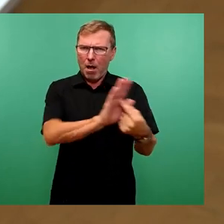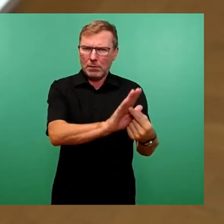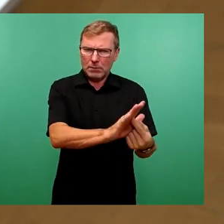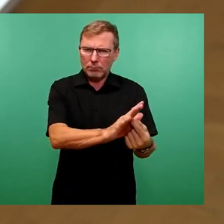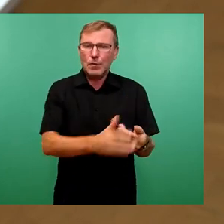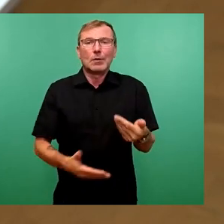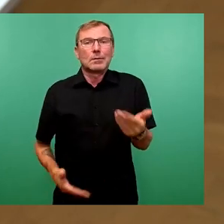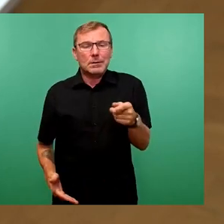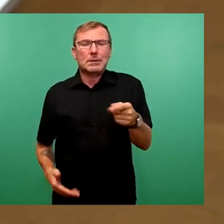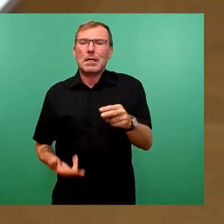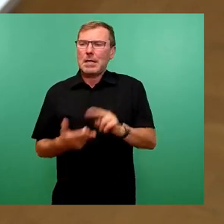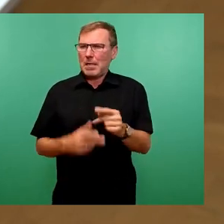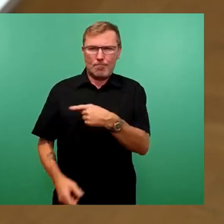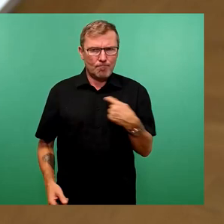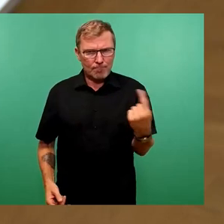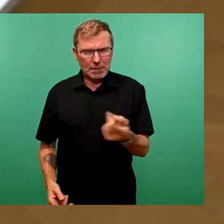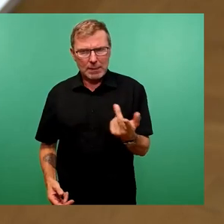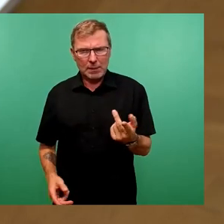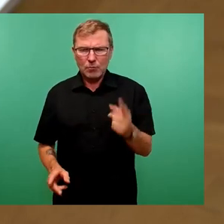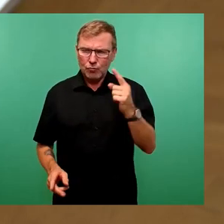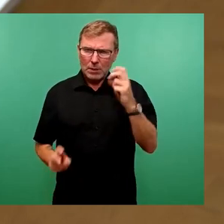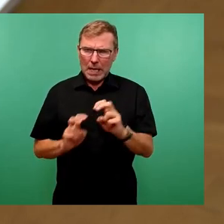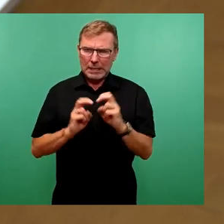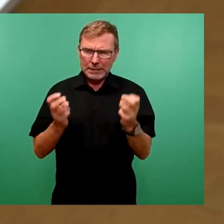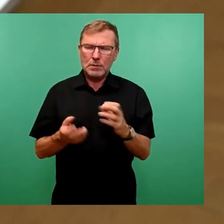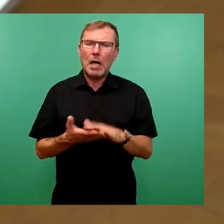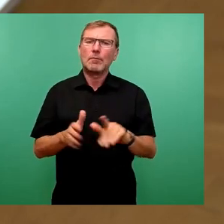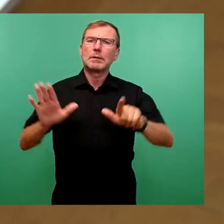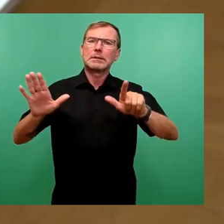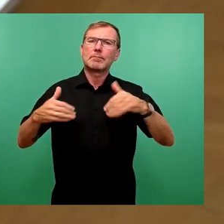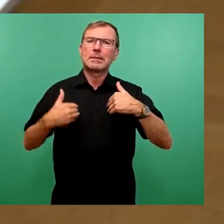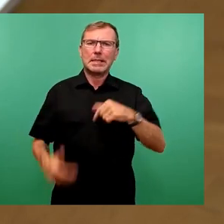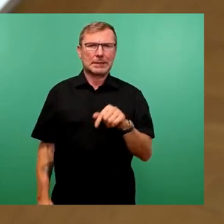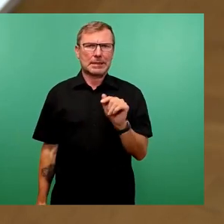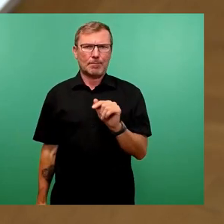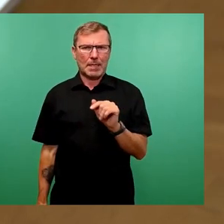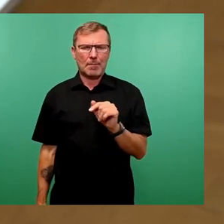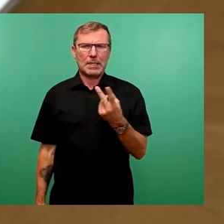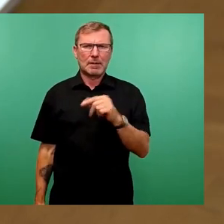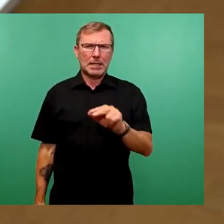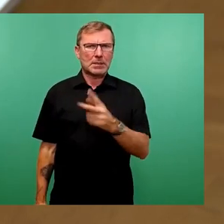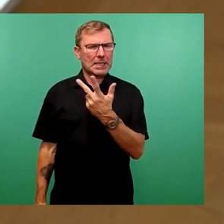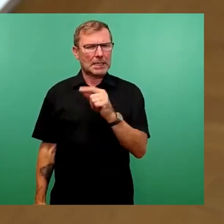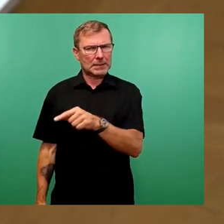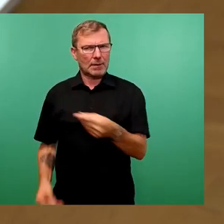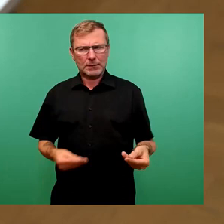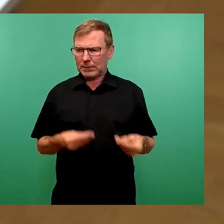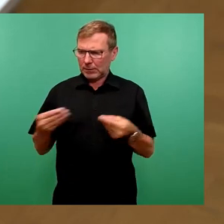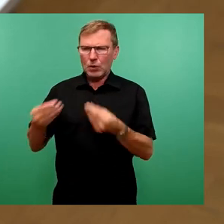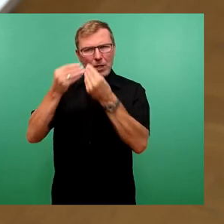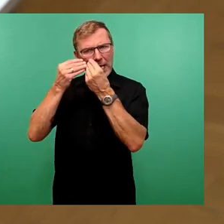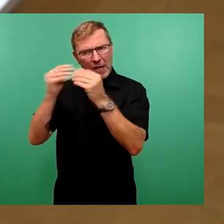diese den Mitgliedern für die Stadtratssitzung am 7. September 2023 zur Information